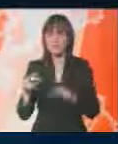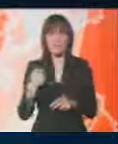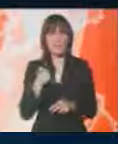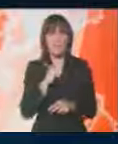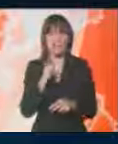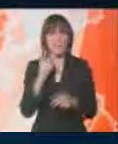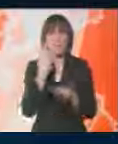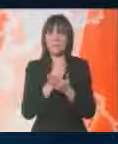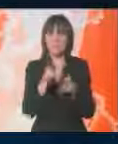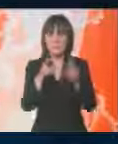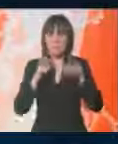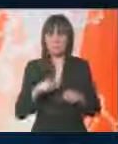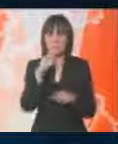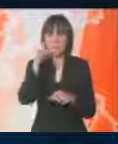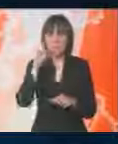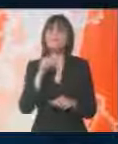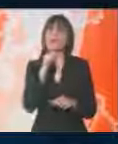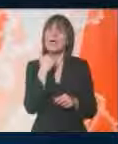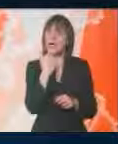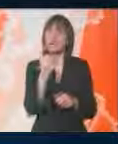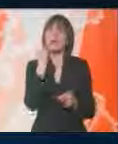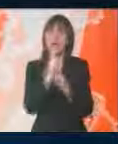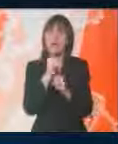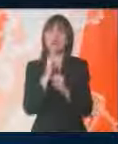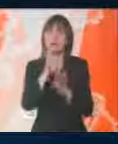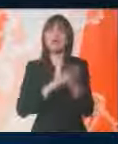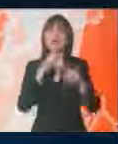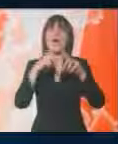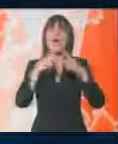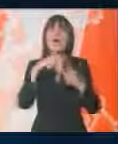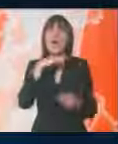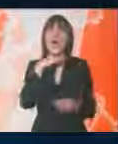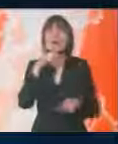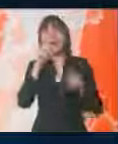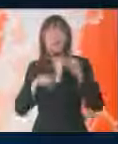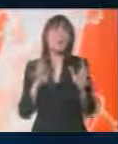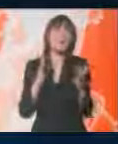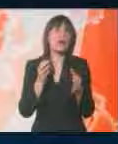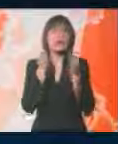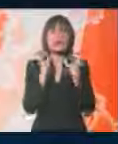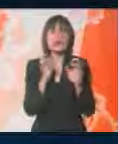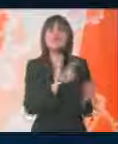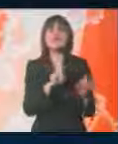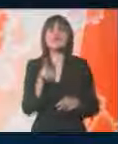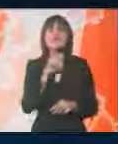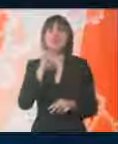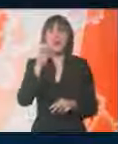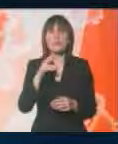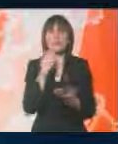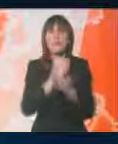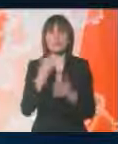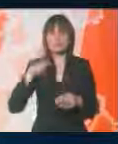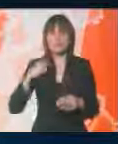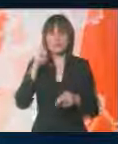Jer ja ne bih isključio mogućnost da se ovim pitanjima ipak počne da bavi i Haški tribunal ili nekakav specijalni sud koji može biti zadužen za